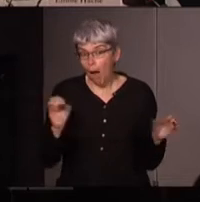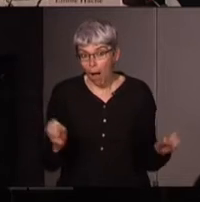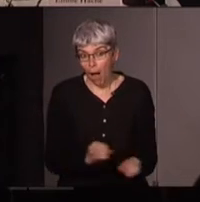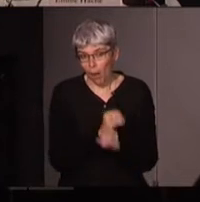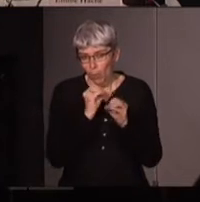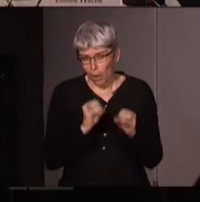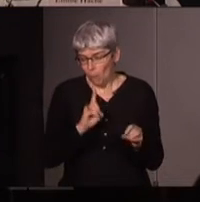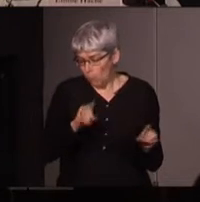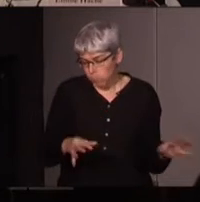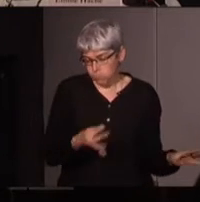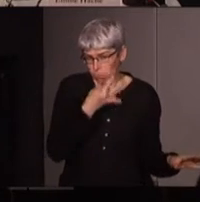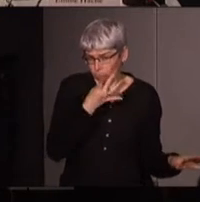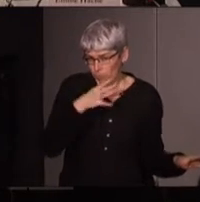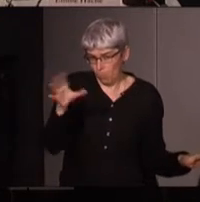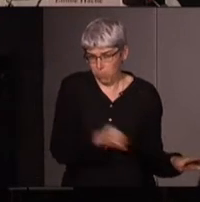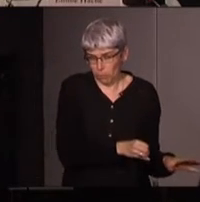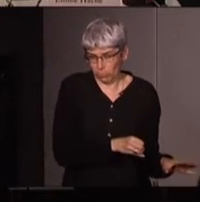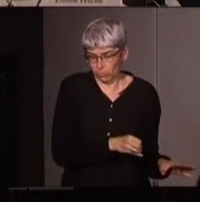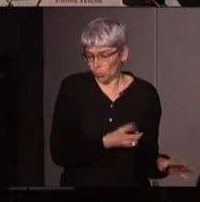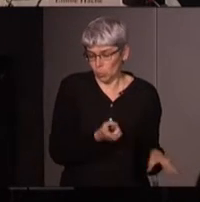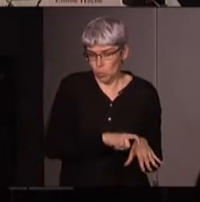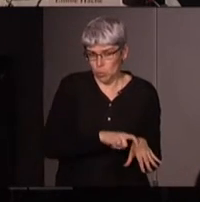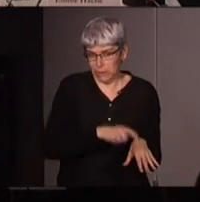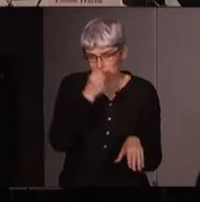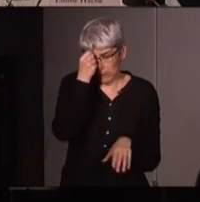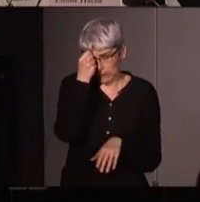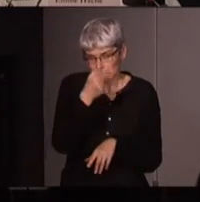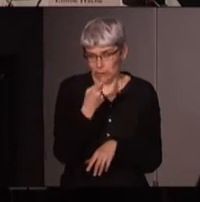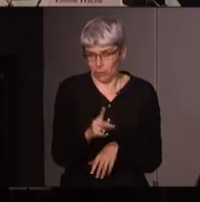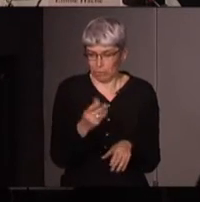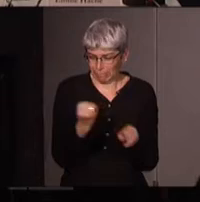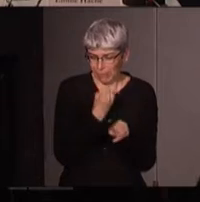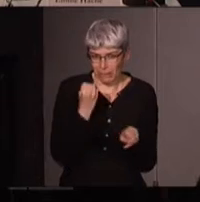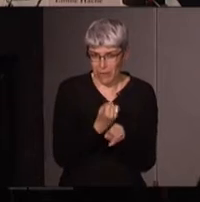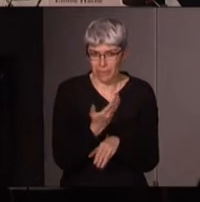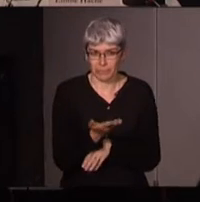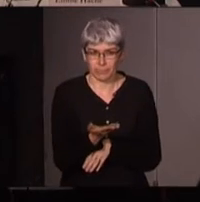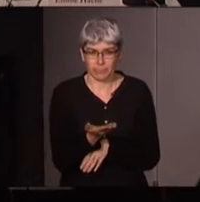capturer dont il faut s'emparer et qui a fait un travail